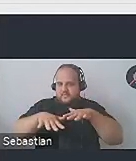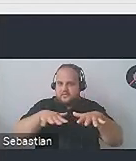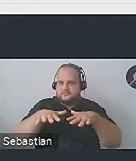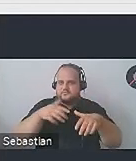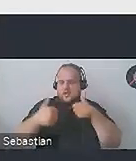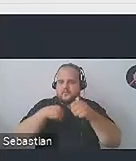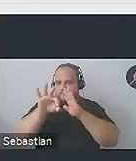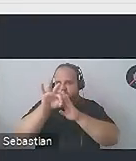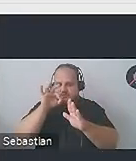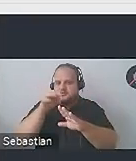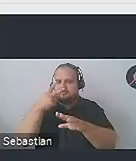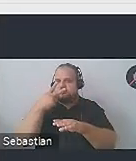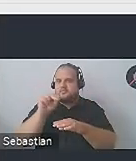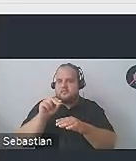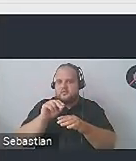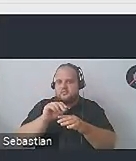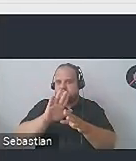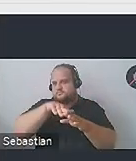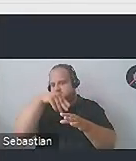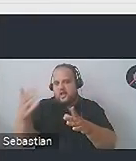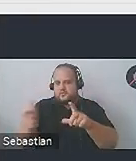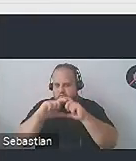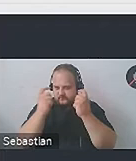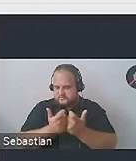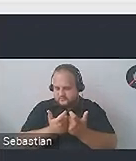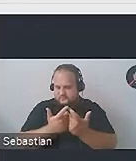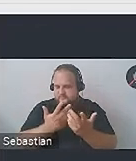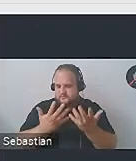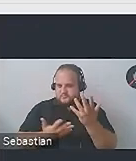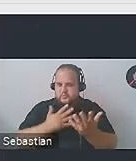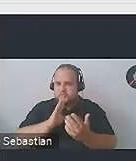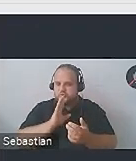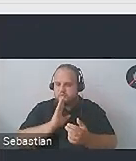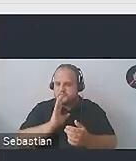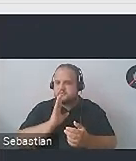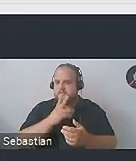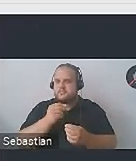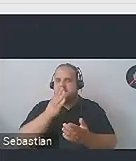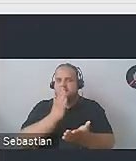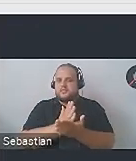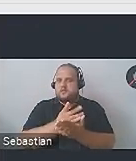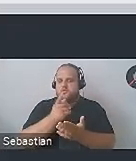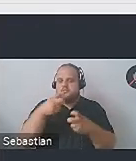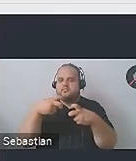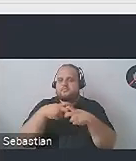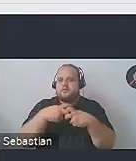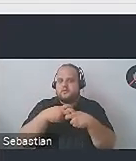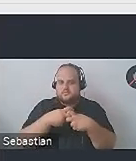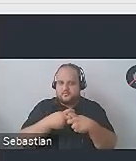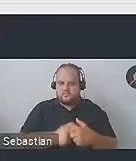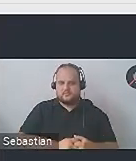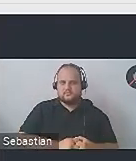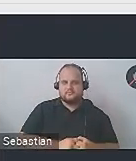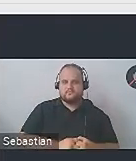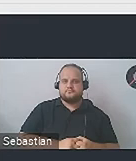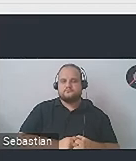żeby wyciągając jedną pozycję nie potrącić kolejnej, prawda? To wszystko ma zastosowanie nie tylko w świecie strony internetowych i aplikacji.